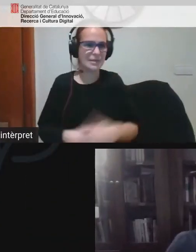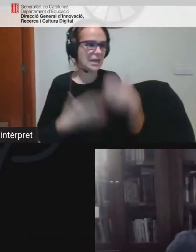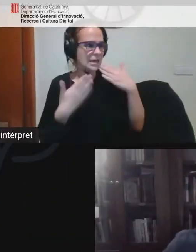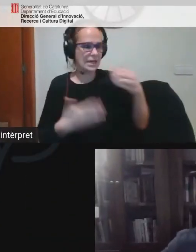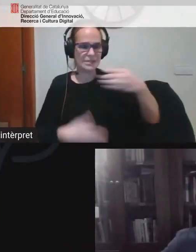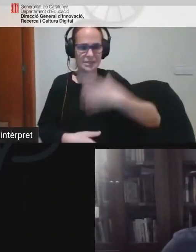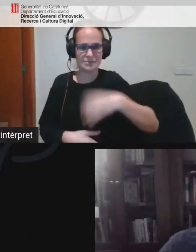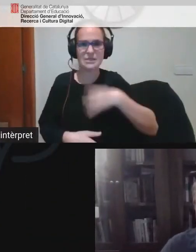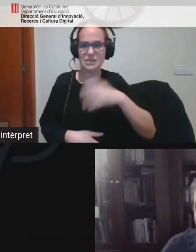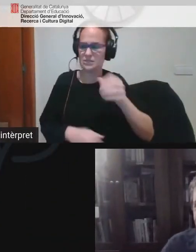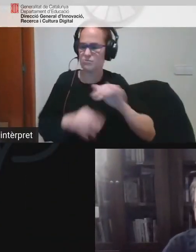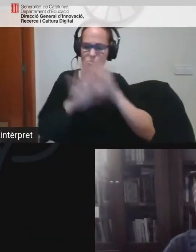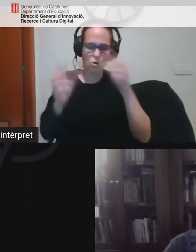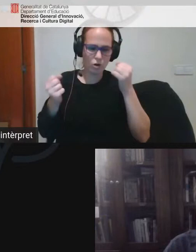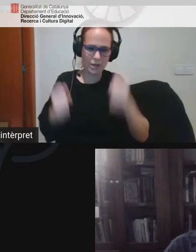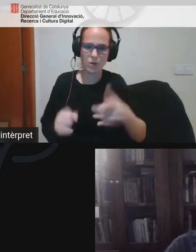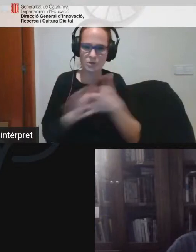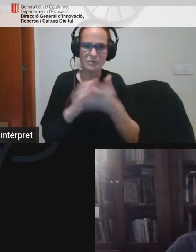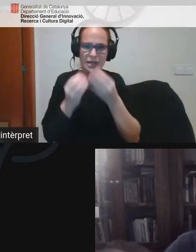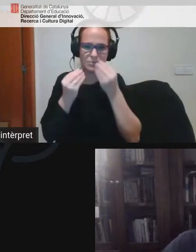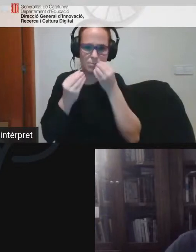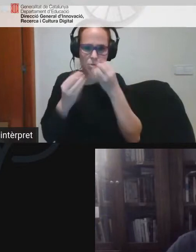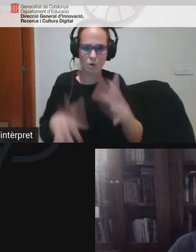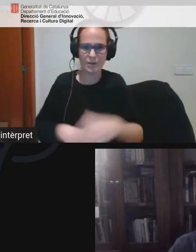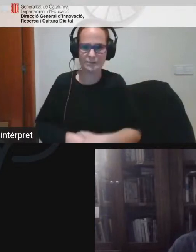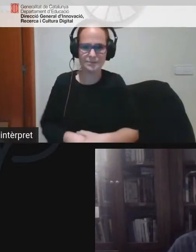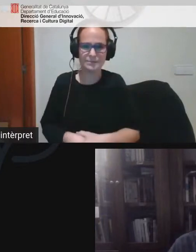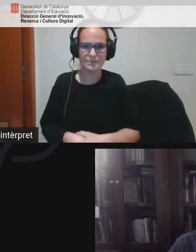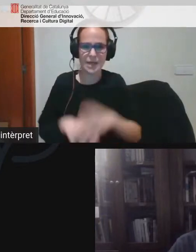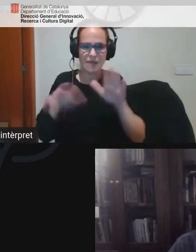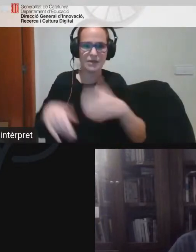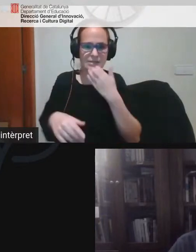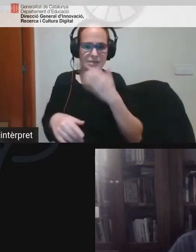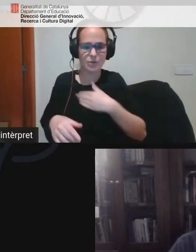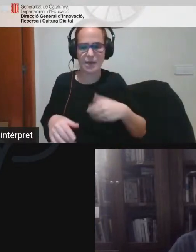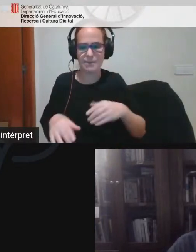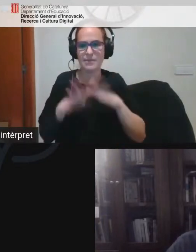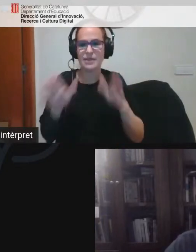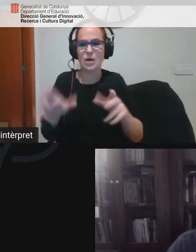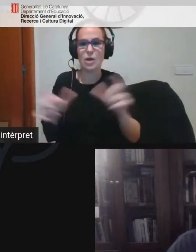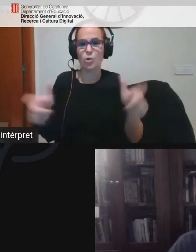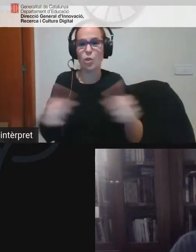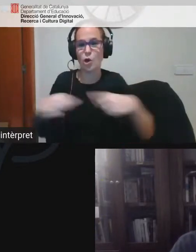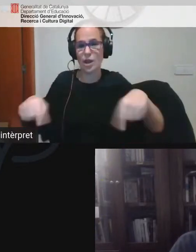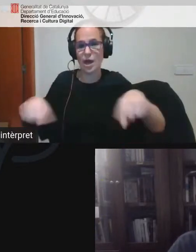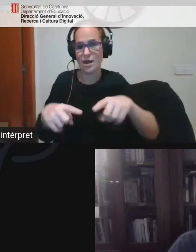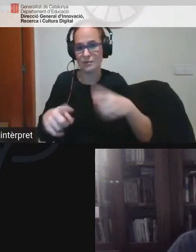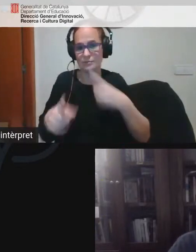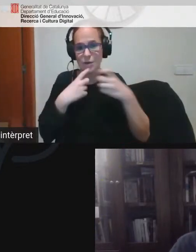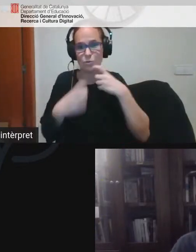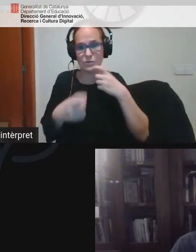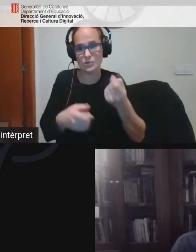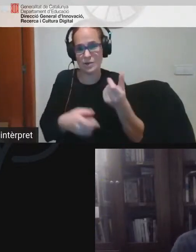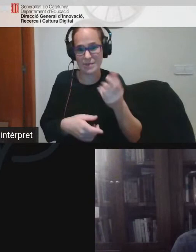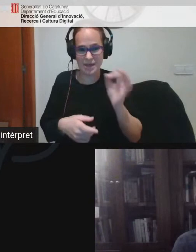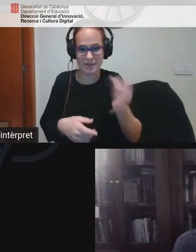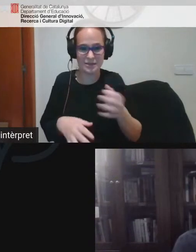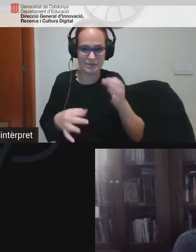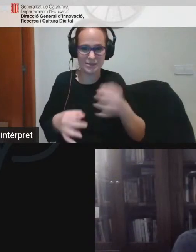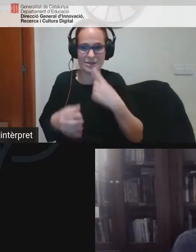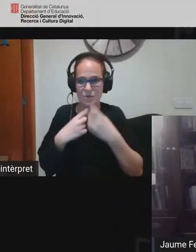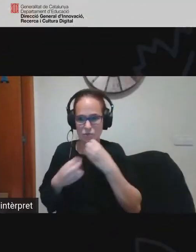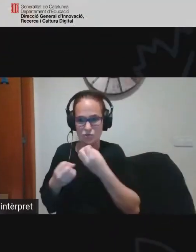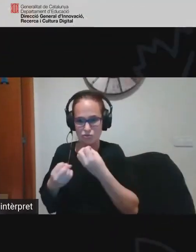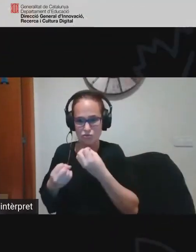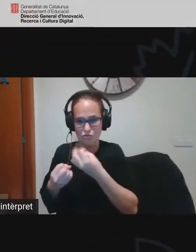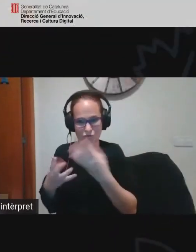de veritat sí que ha quedat molt clar ho has explicat molt bé al final si podem fer de la rodona doncs fem una mica de preguntes que de fet n ha unes quantes